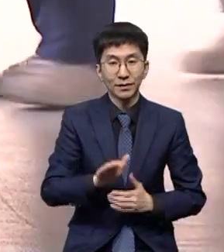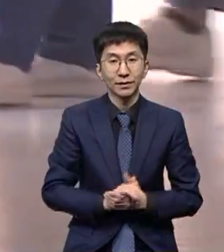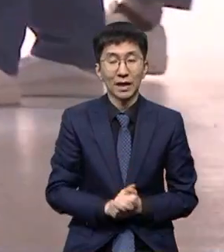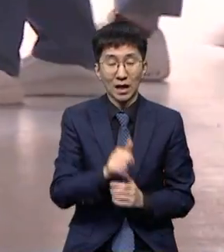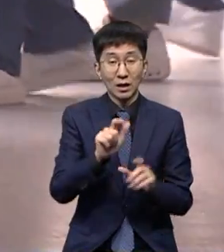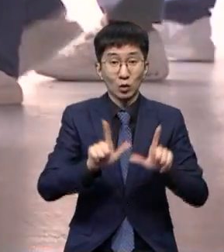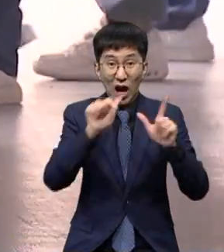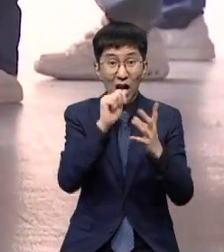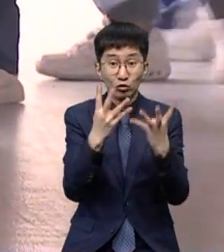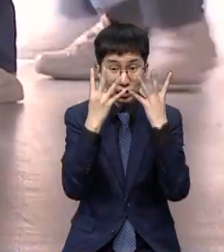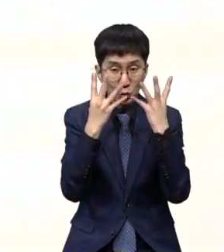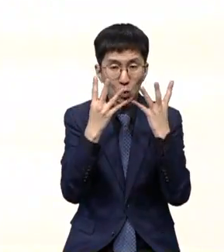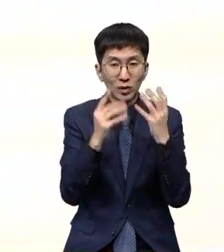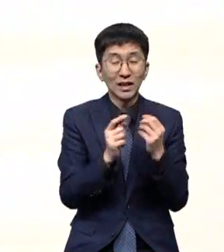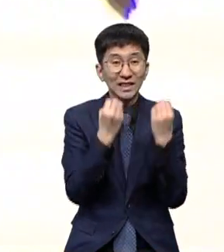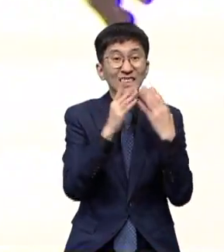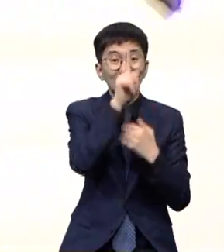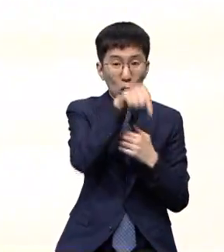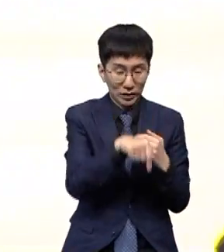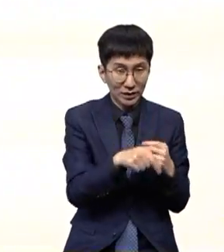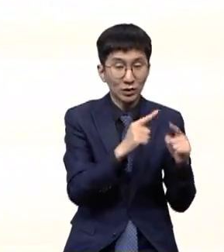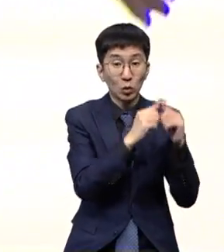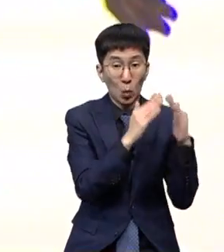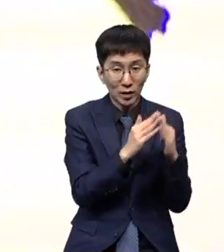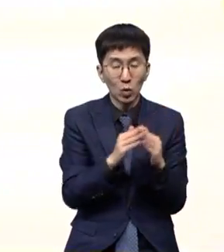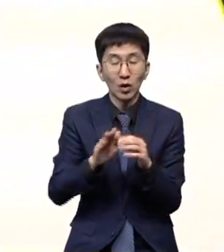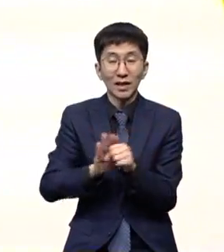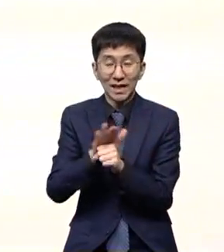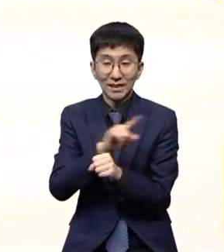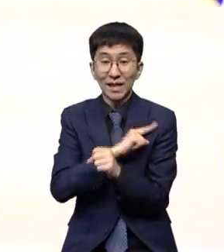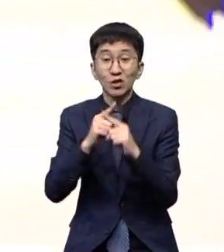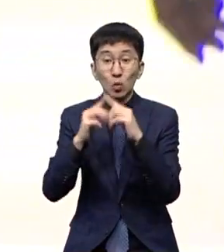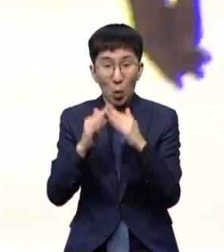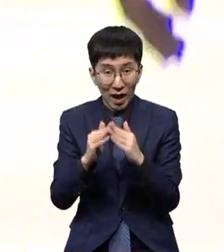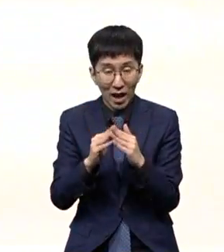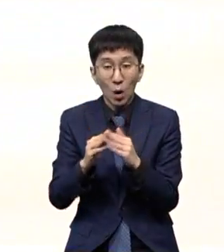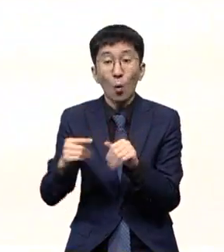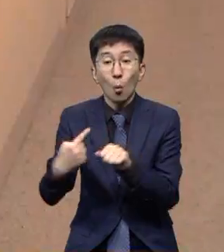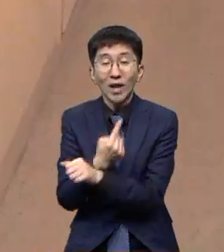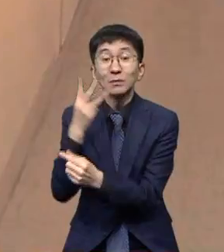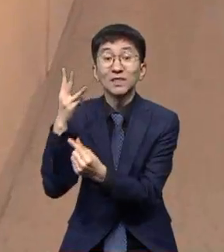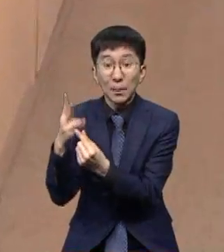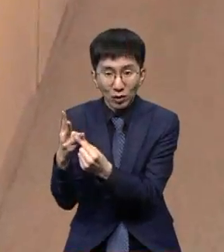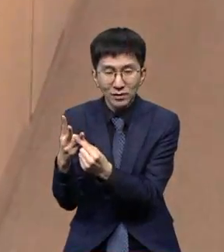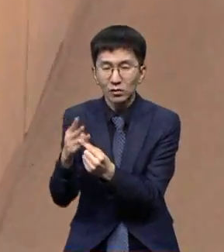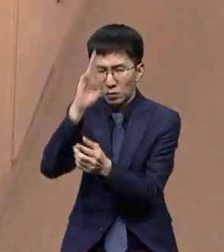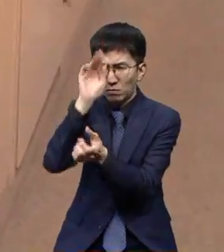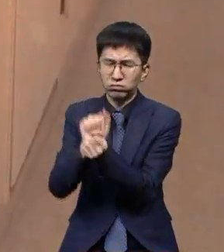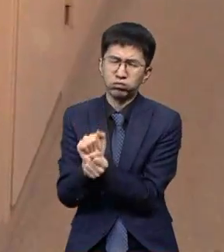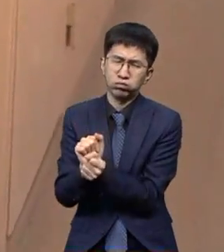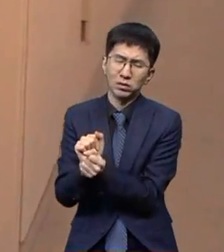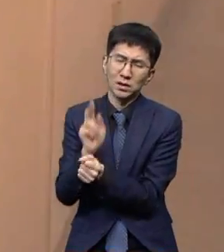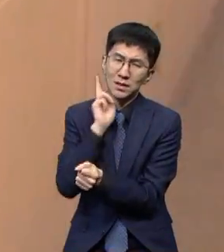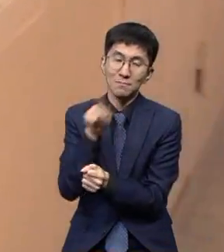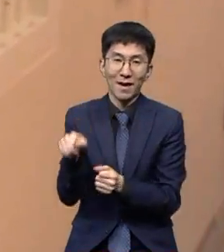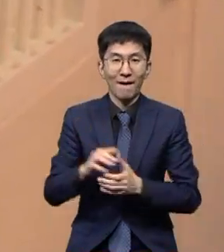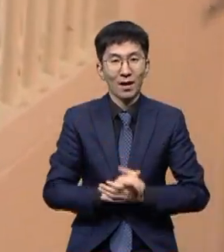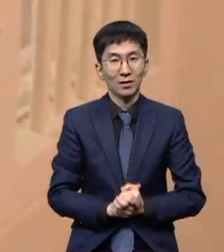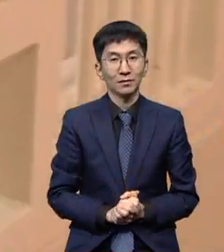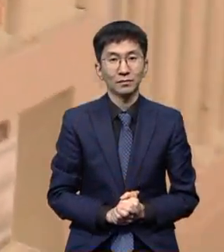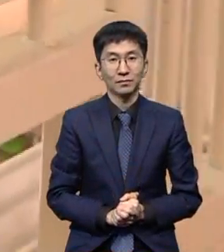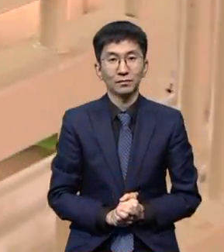동부구치소는 신천지와 사랑제일교회에 이어 세 번째로 큰 집단 감염 사례로 기록되고 있습니다. SBS